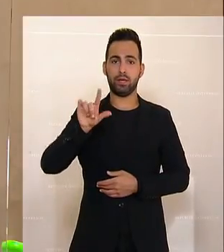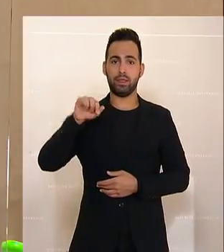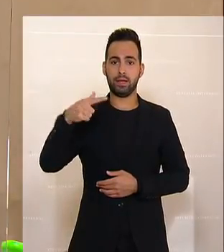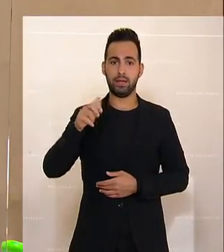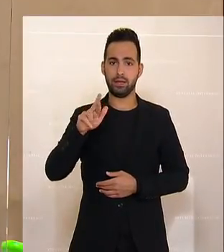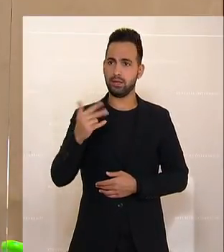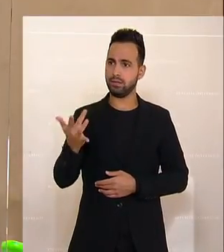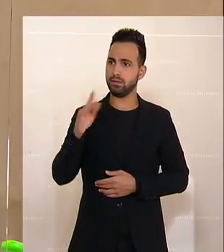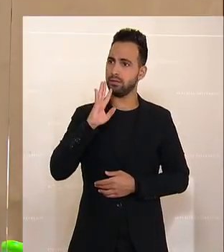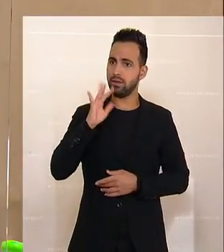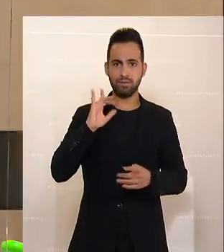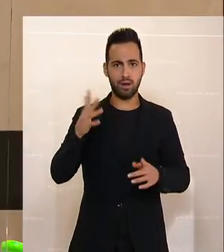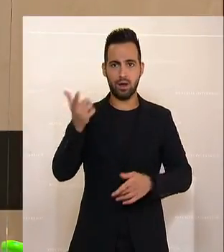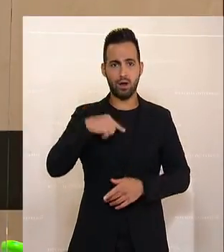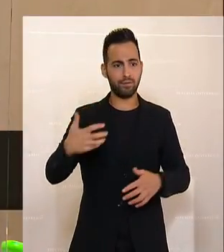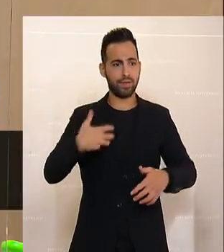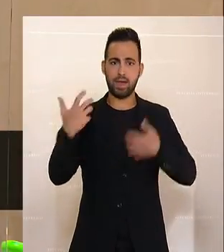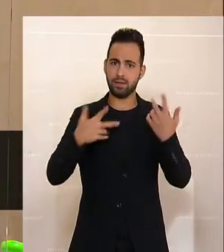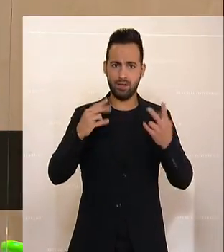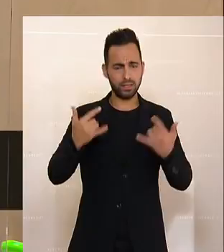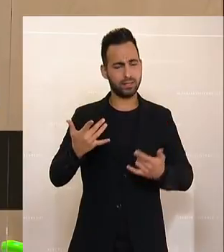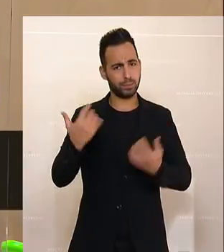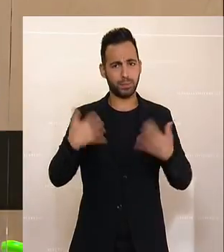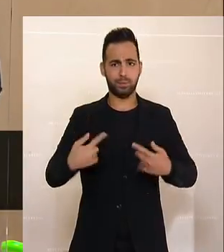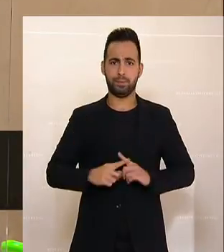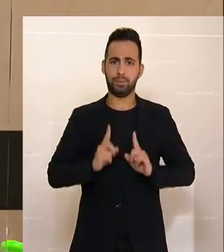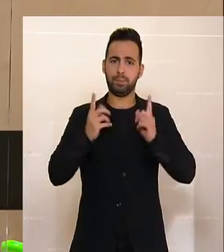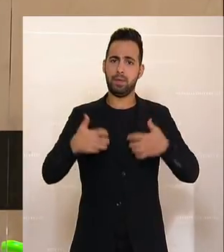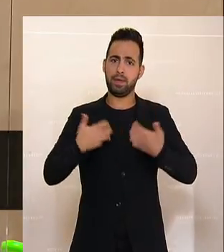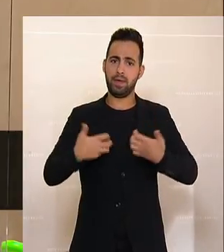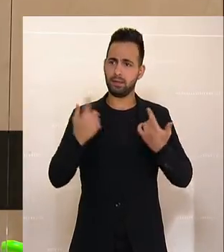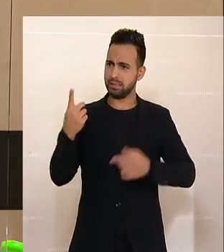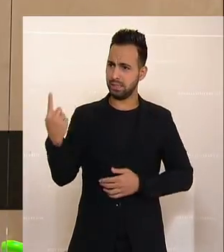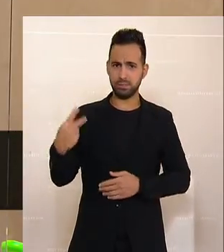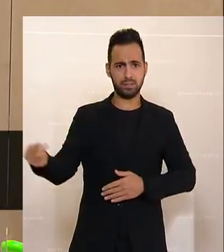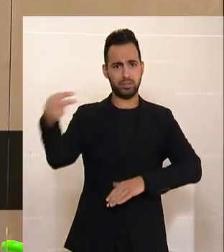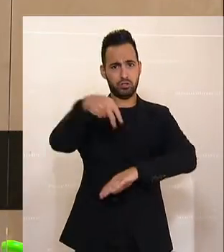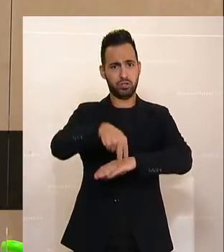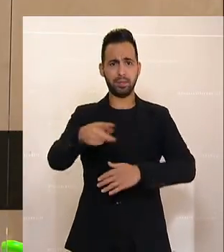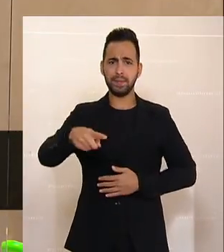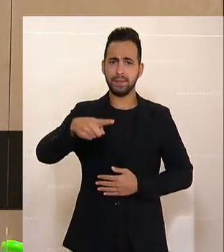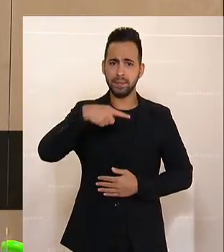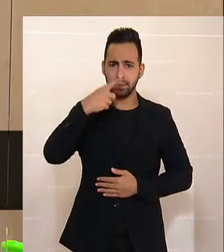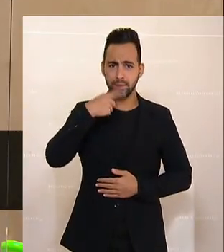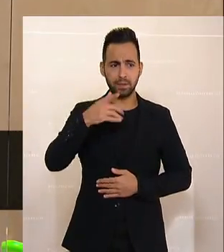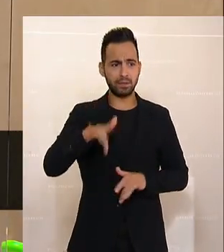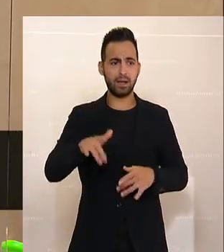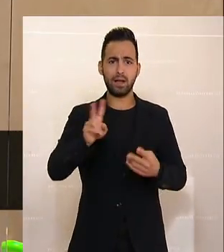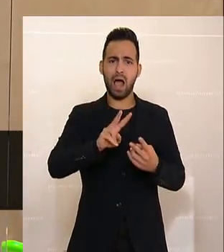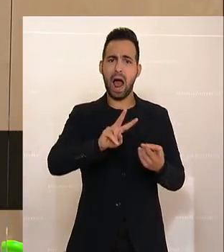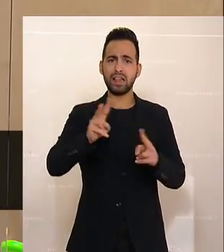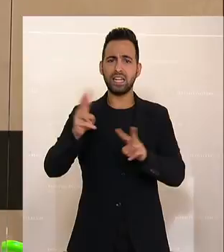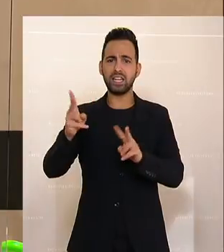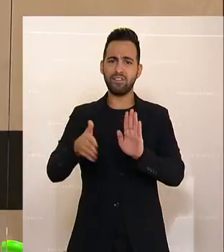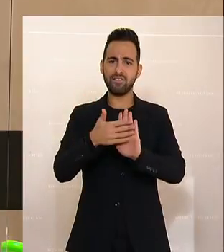mich echt geärgert, aber jetzt haben Sie mich echt geärgert. Stellen Sie sich hierher, stellen hier alternative Fakten